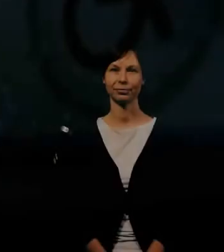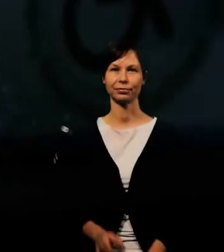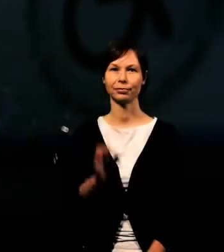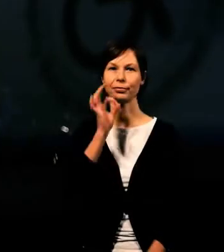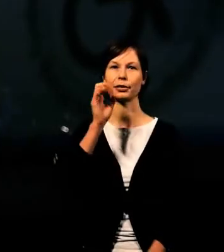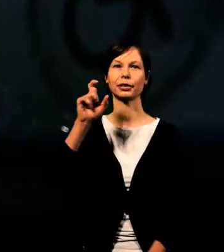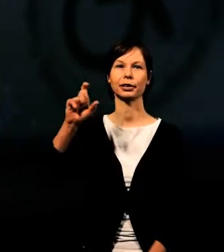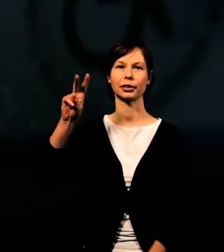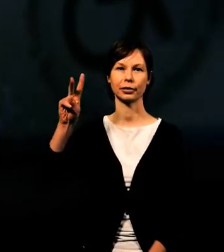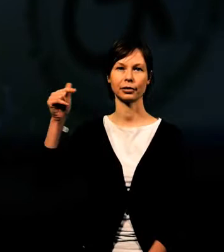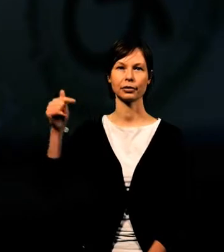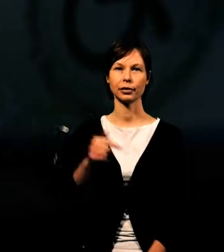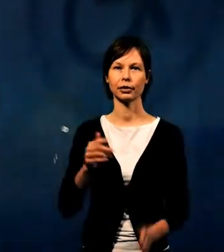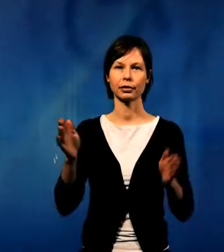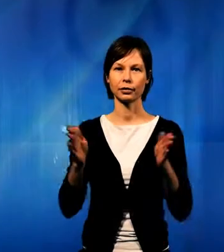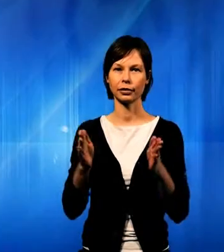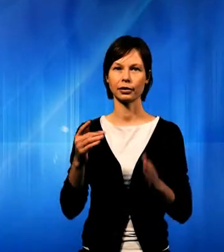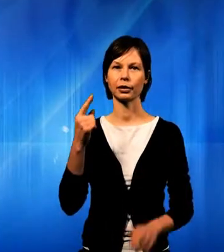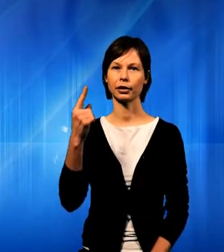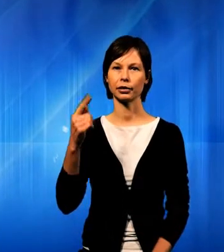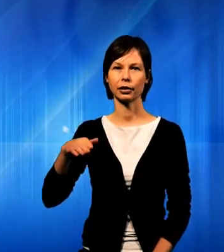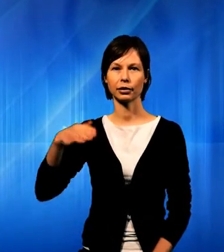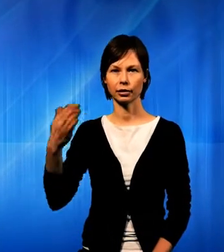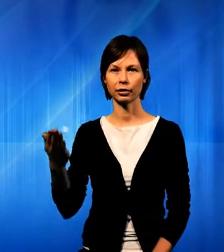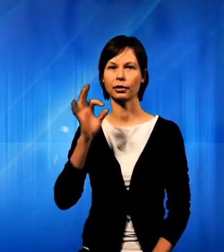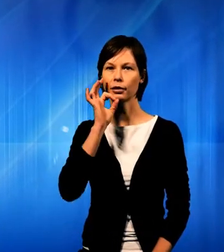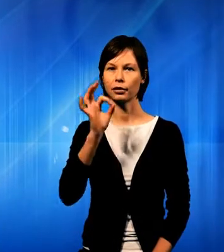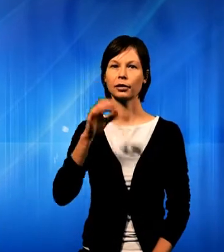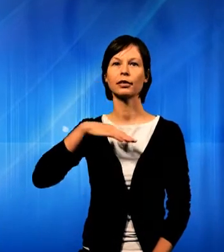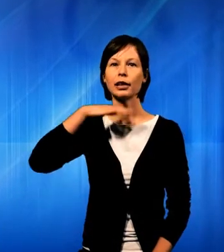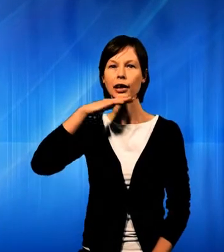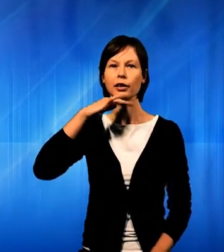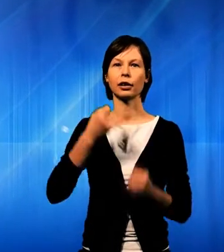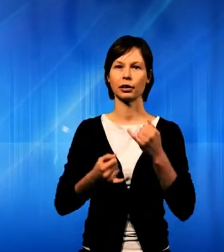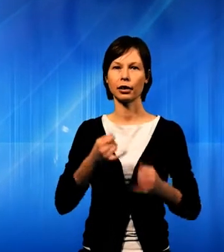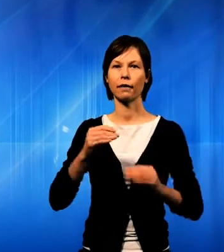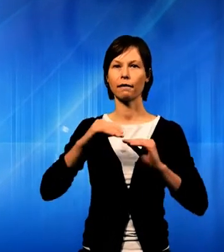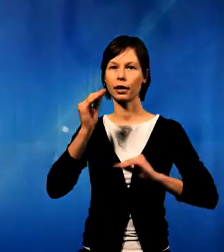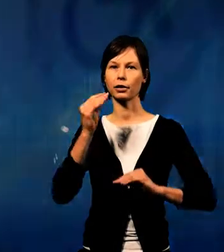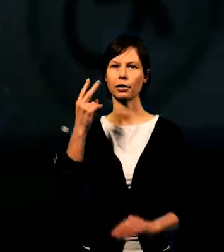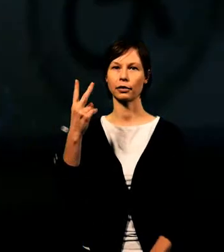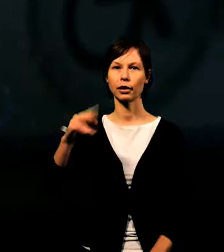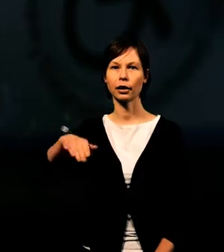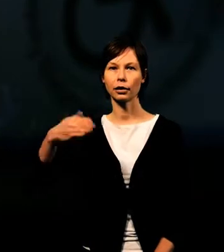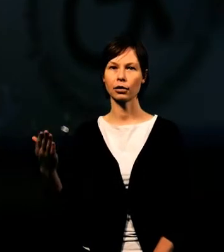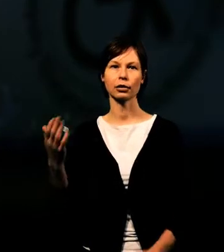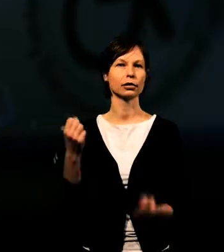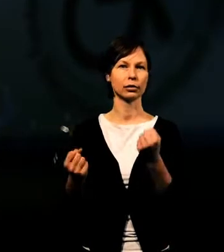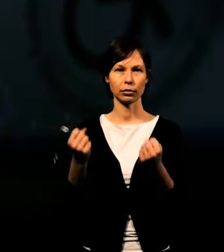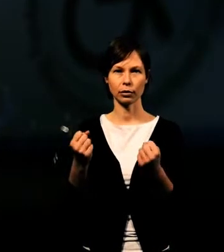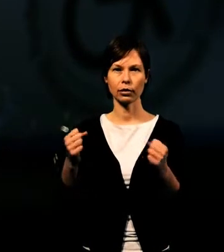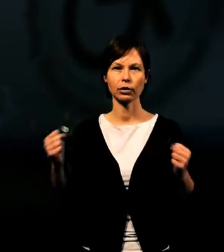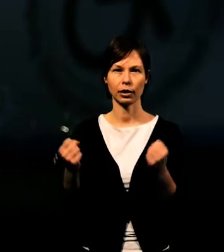Skuteczny CV ma być przede wszystkim zwięzły. Jedna strona jest wersją optymalną. Jeśli nie mieści nam się to na jednej stronie,